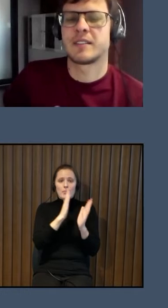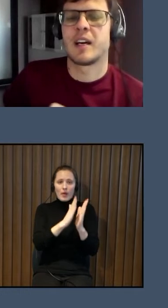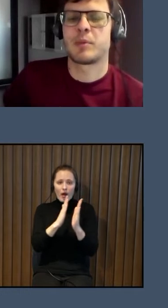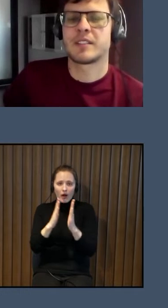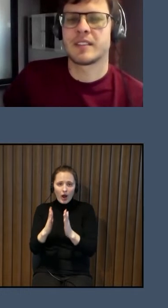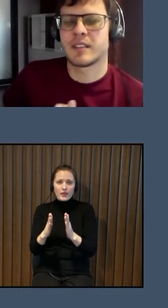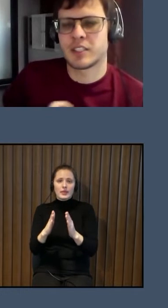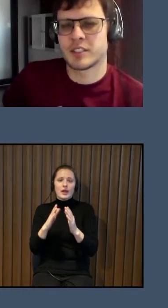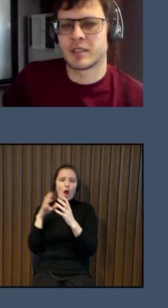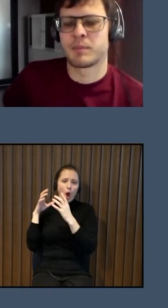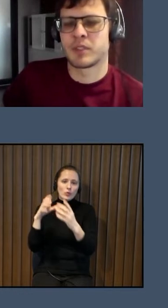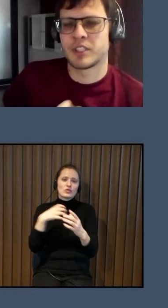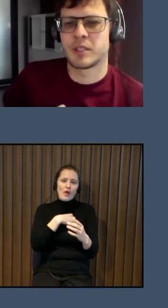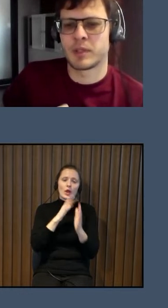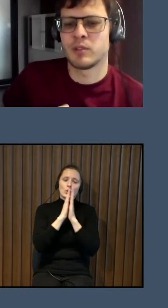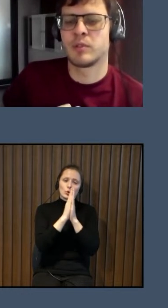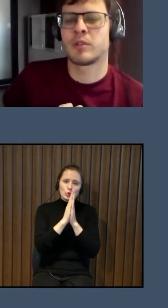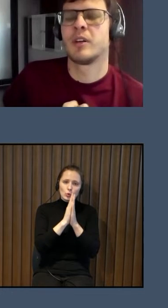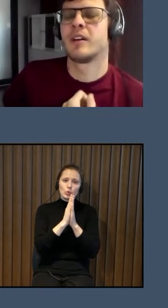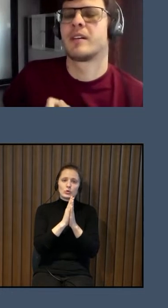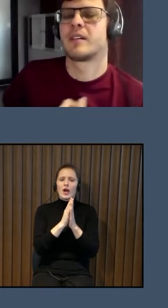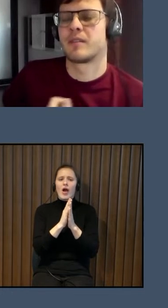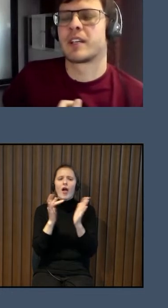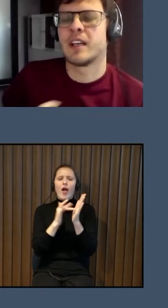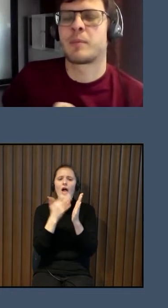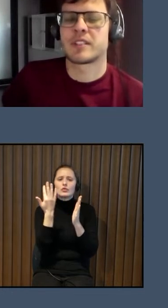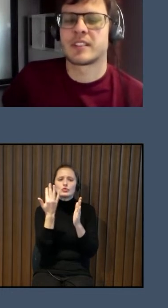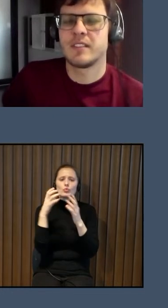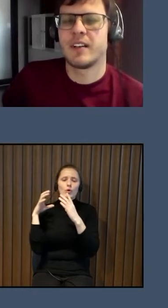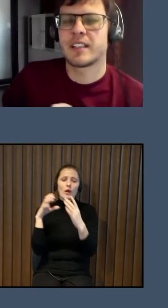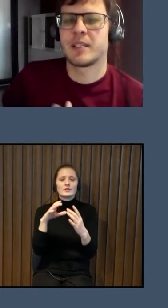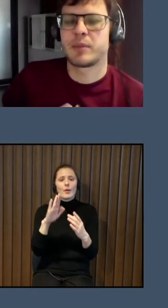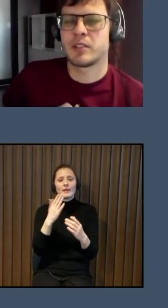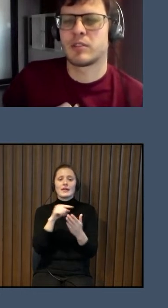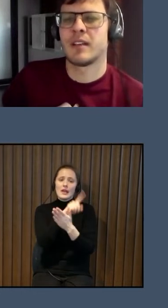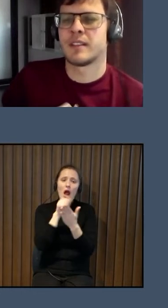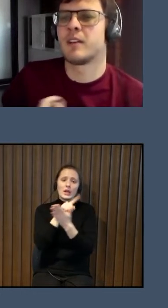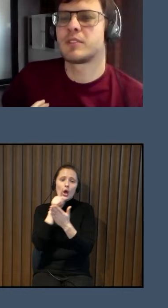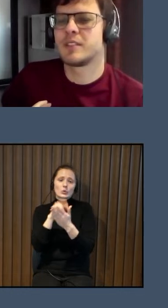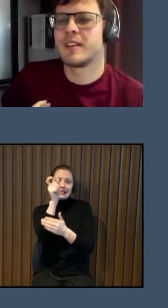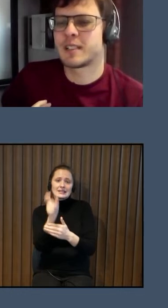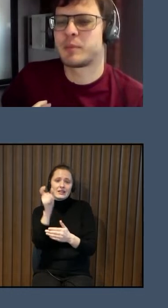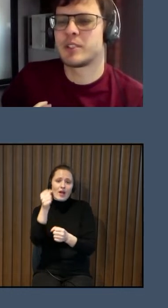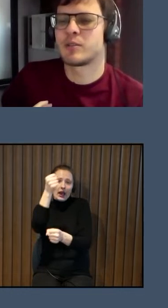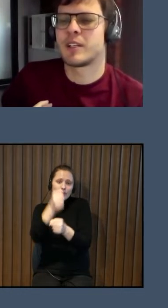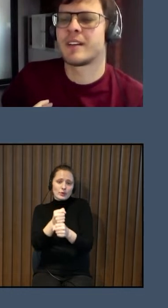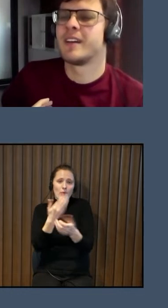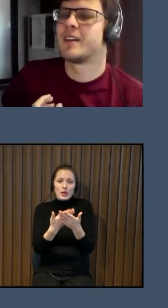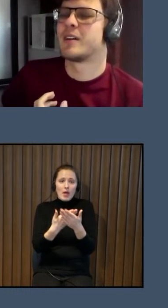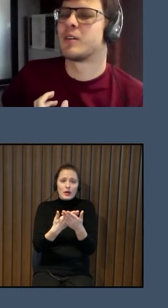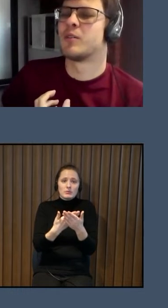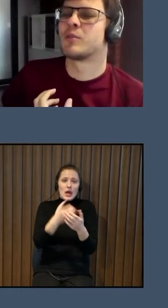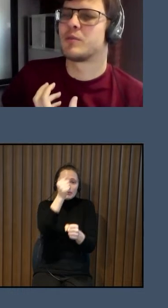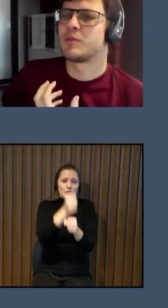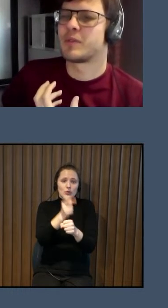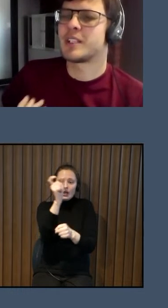ir jāiet, jāprasa, ka šis ir pa numuru, vai ka jāprasa cilvēkiem pieturā, ja nav cilvēki pieturā.